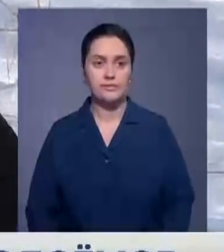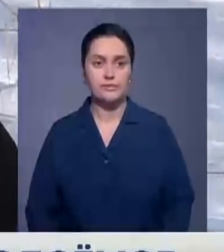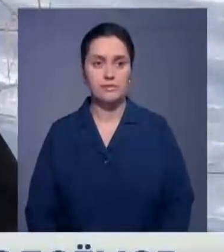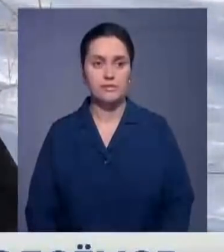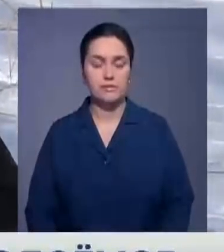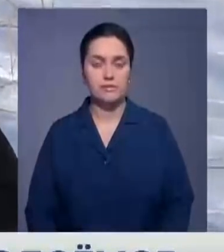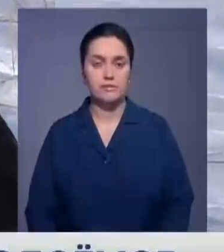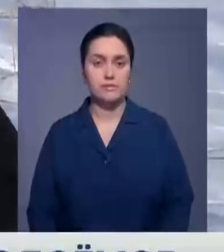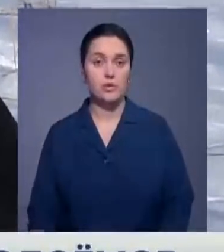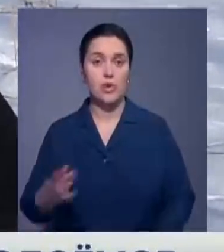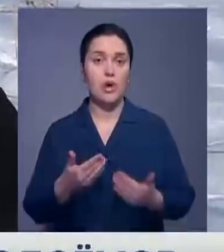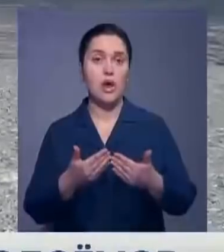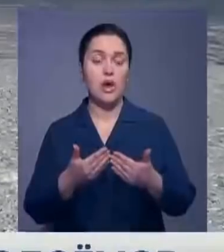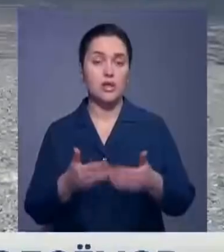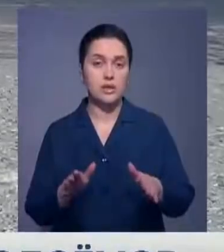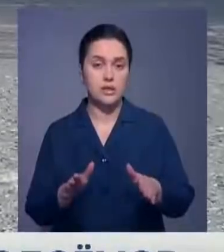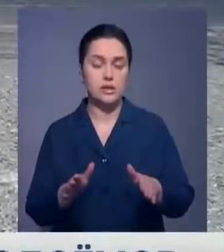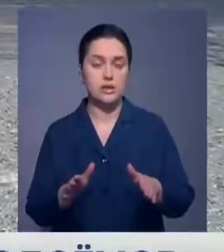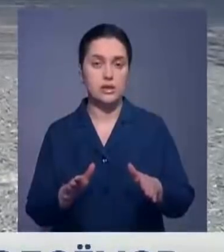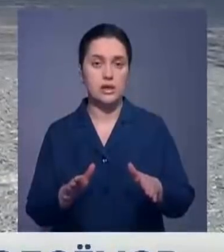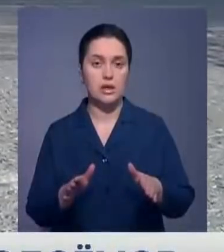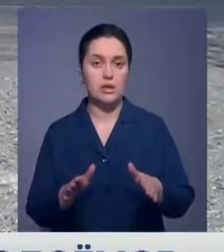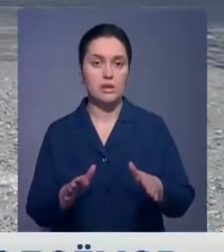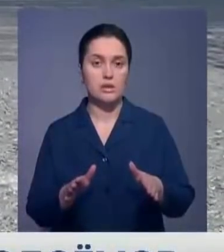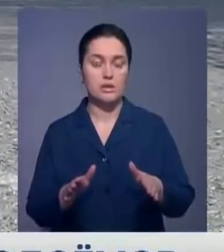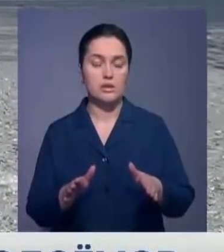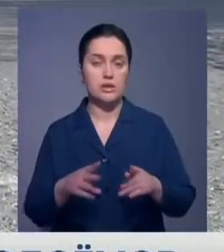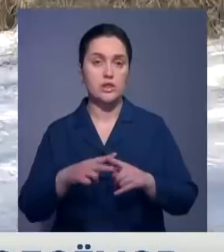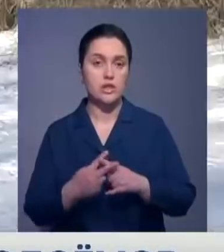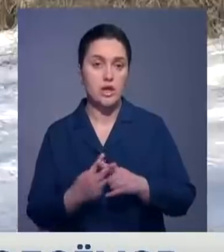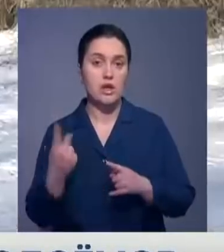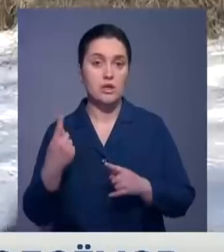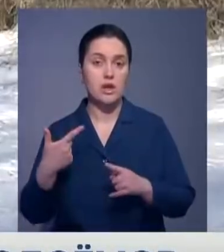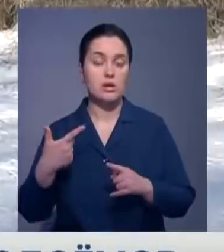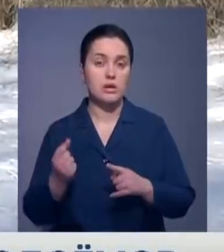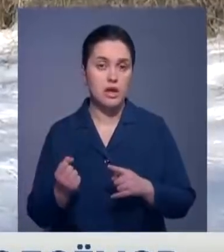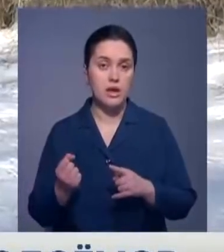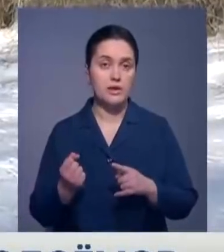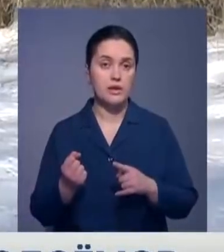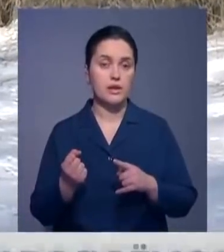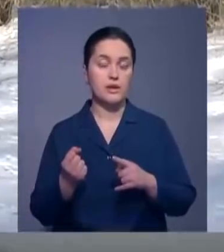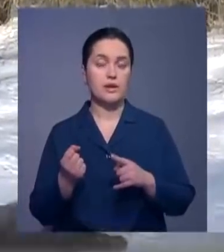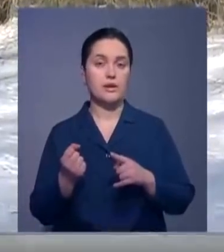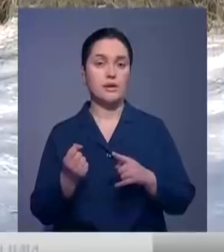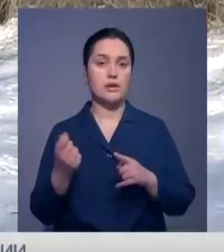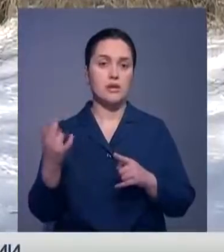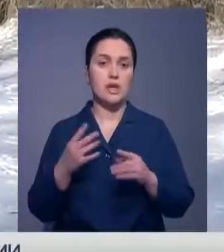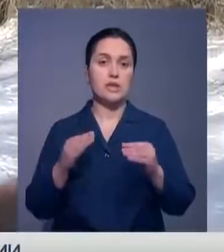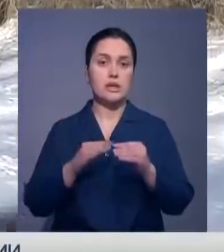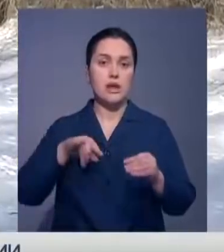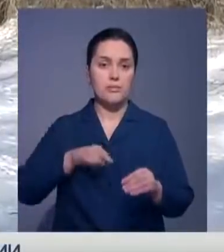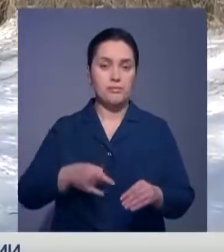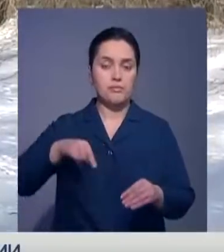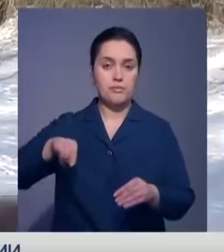водоема была открытая, мы бурим, ну, надо сказать, на один гектар, как минимум, чтобы было 10 лунок,